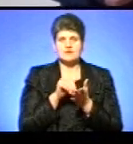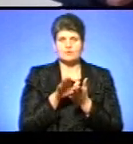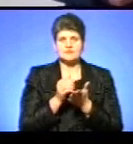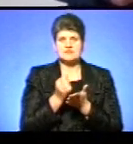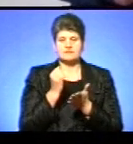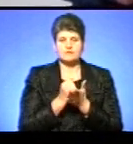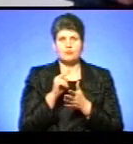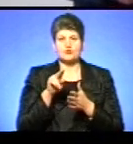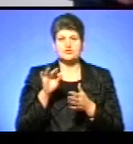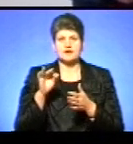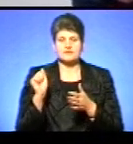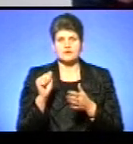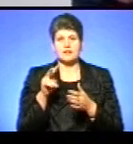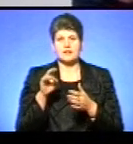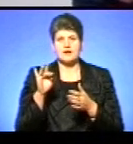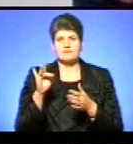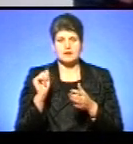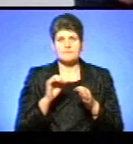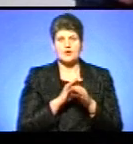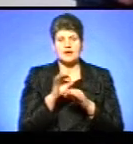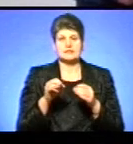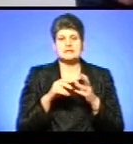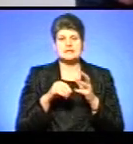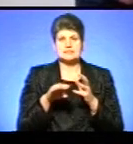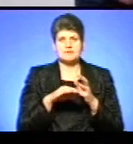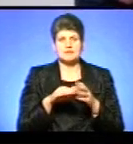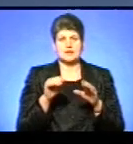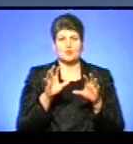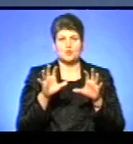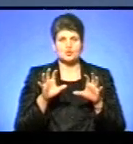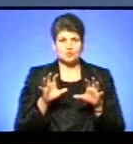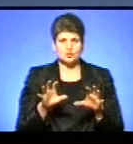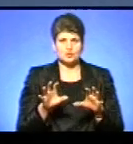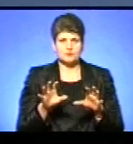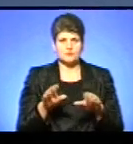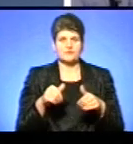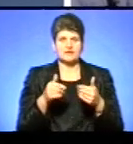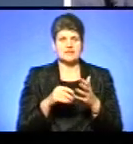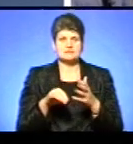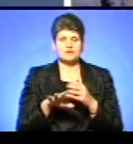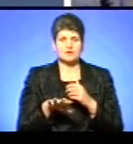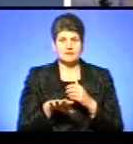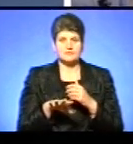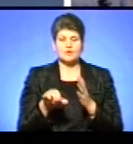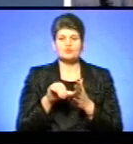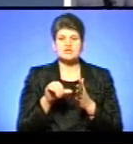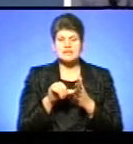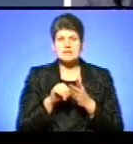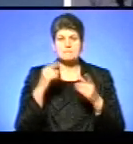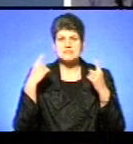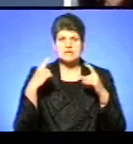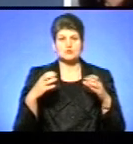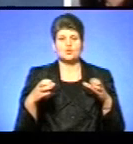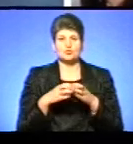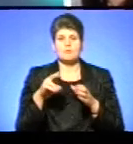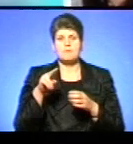затвердженні Почаївської лаври проєкт землеустрою щодо відведення постійного користування земельної ділянки. Учасниці мистецького гурту